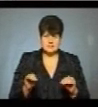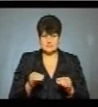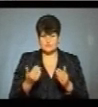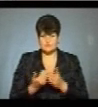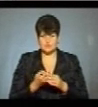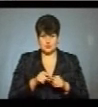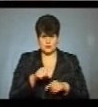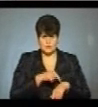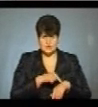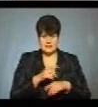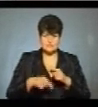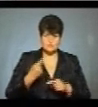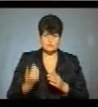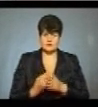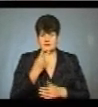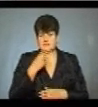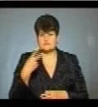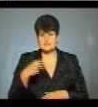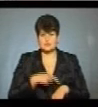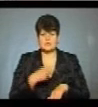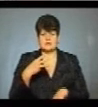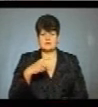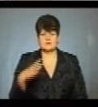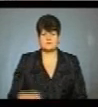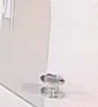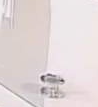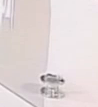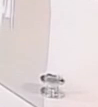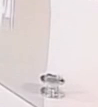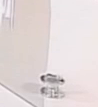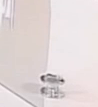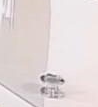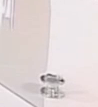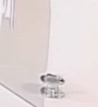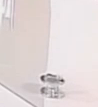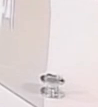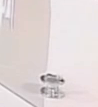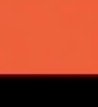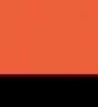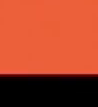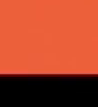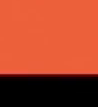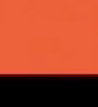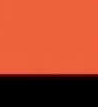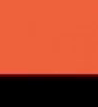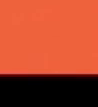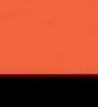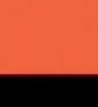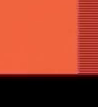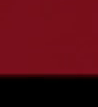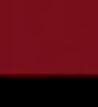годину. Наступний випуск дивіться о 20.30. Дякую за перегляд!